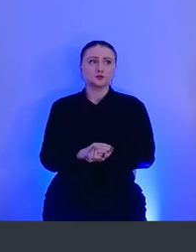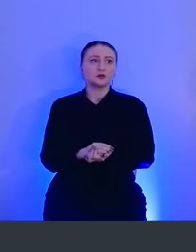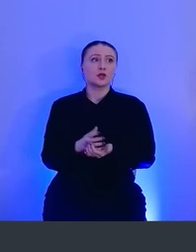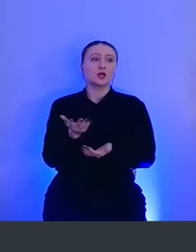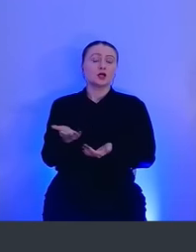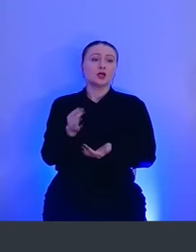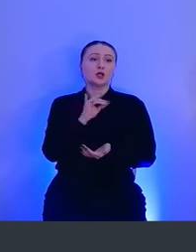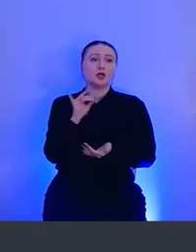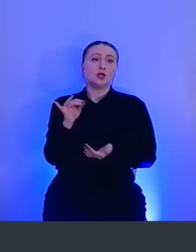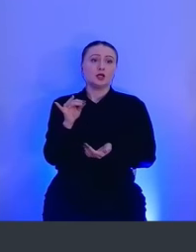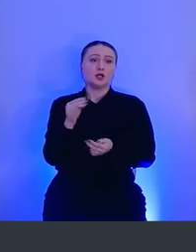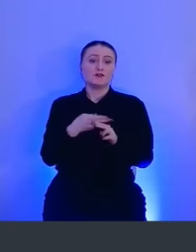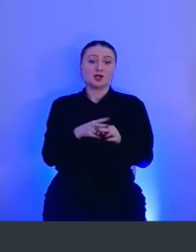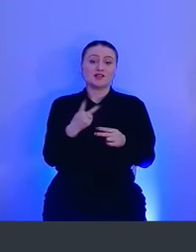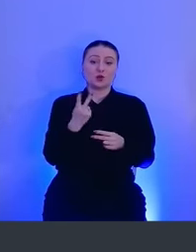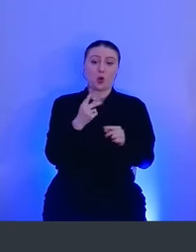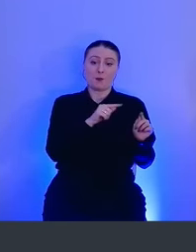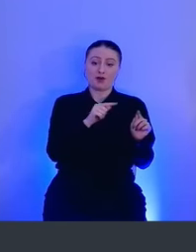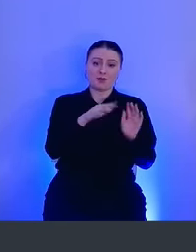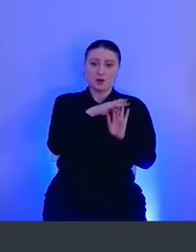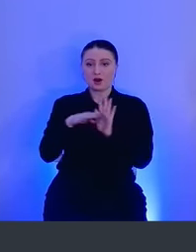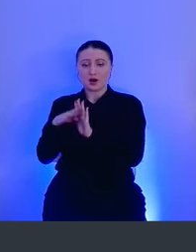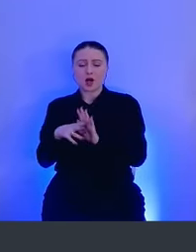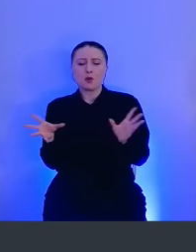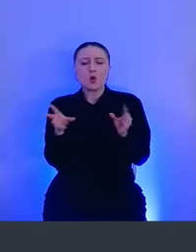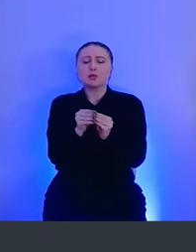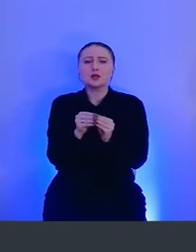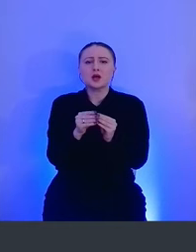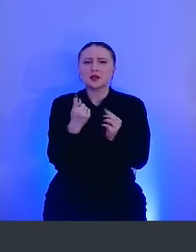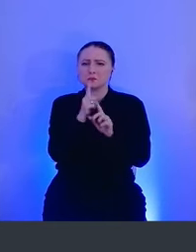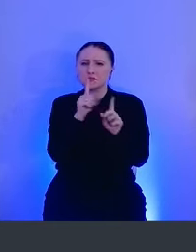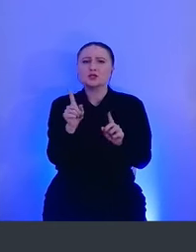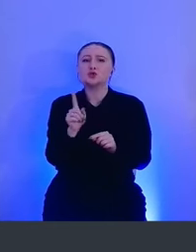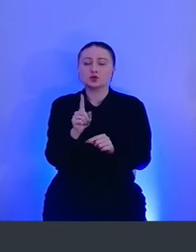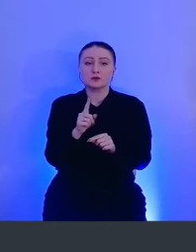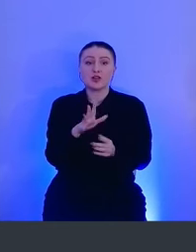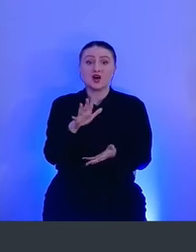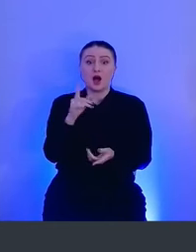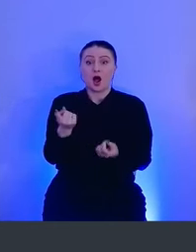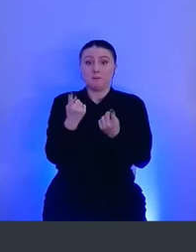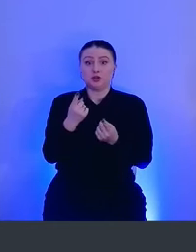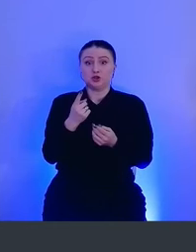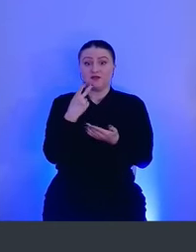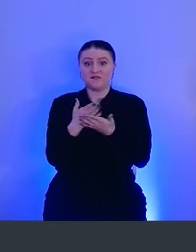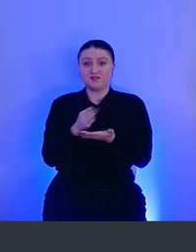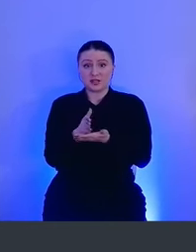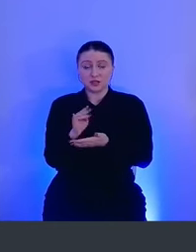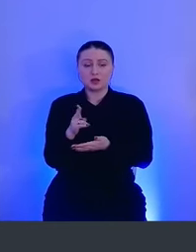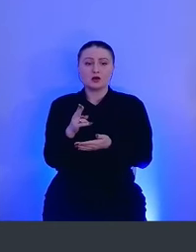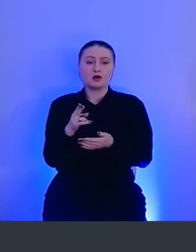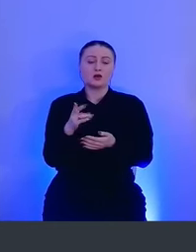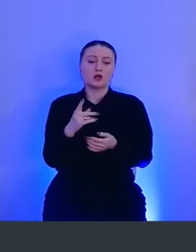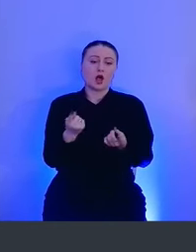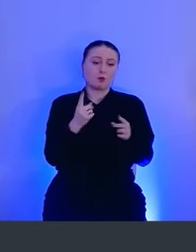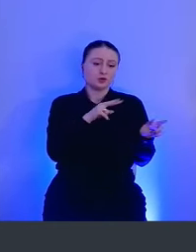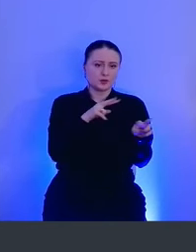И обе эти утилиты объединяет одна особенность. Это то, что их в стандартном виде нельзя использовать для инфраструктурного